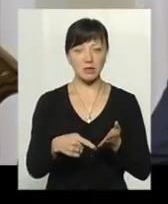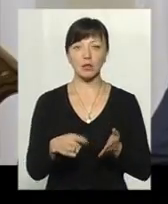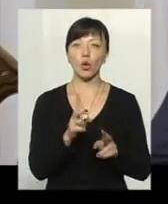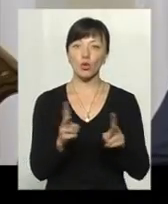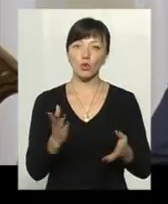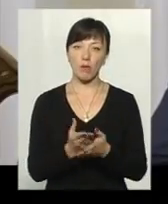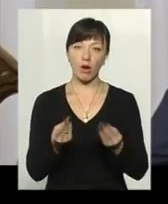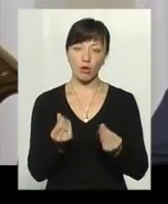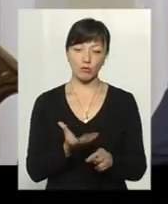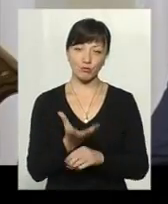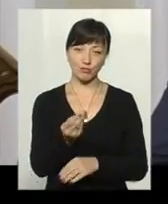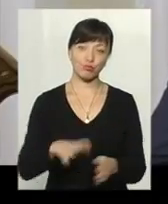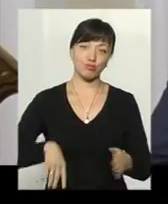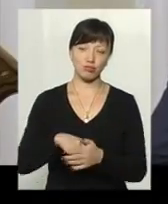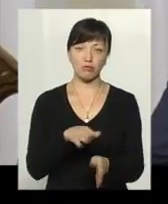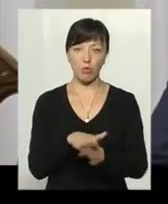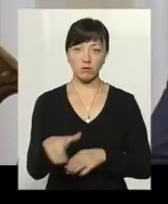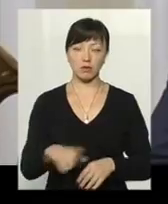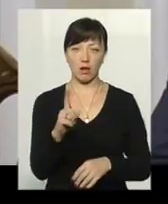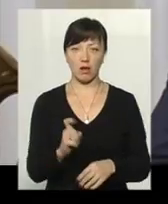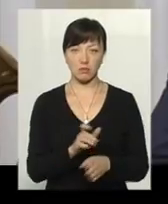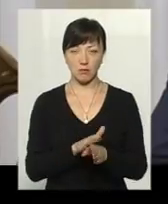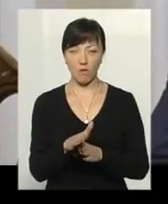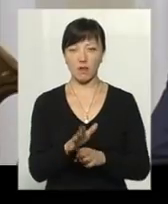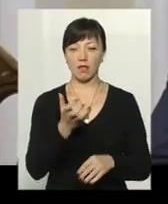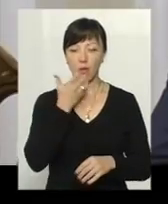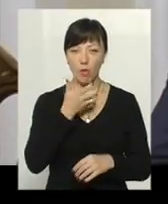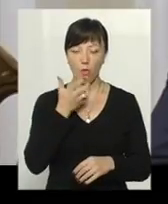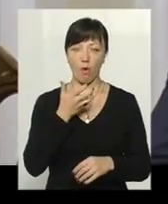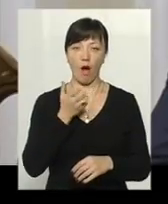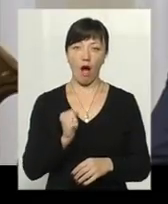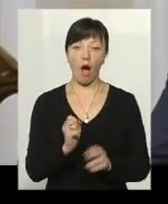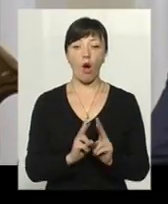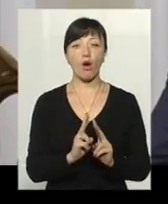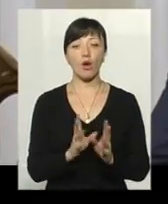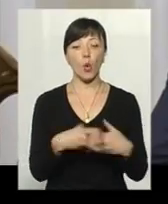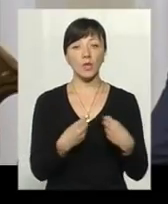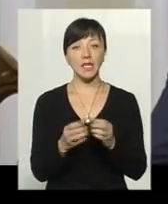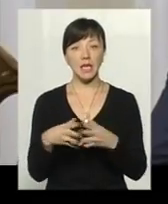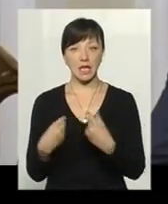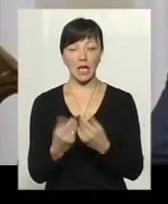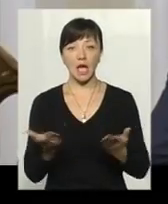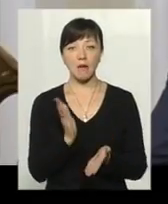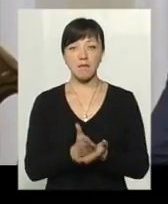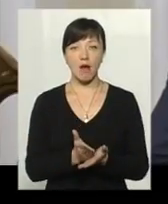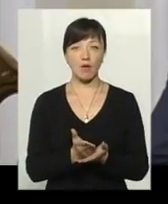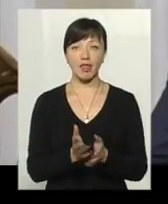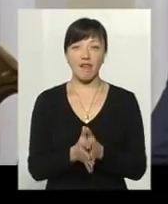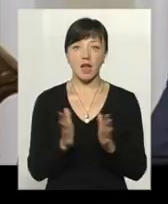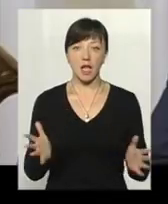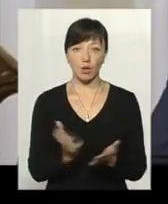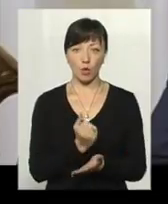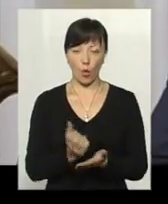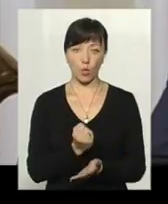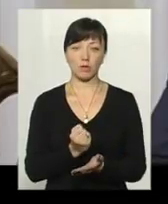гроші, нехай сплачує повну ціну за газ, за тепло, але ті родини, які мають невисокі доходи,